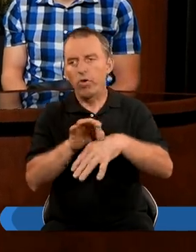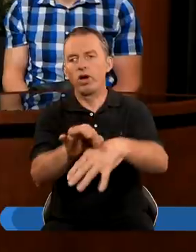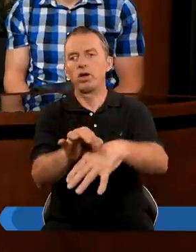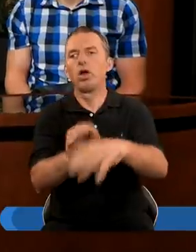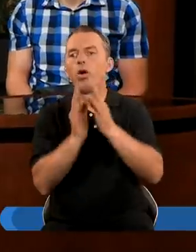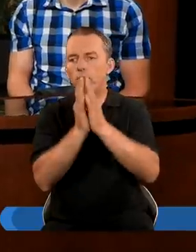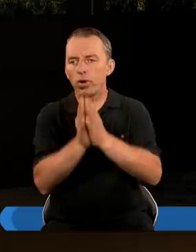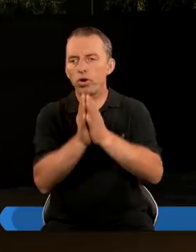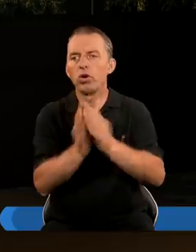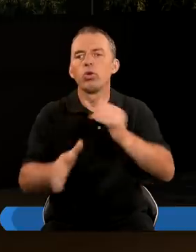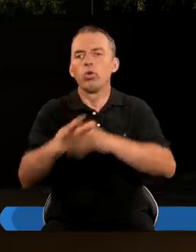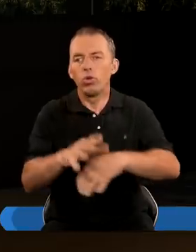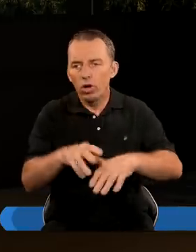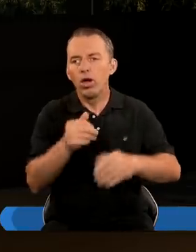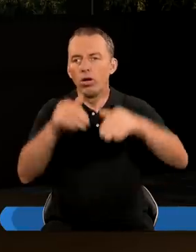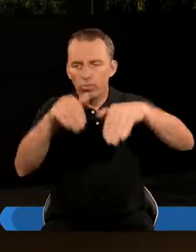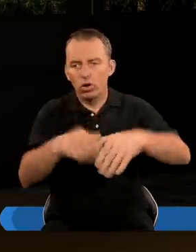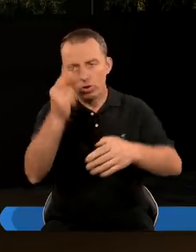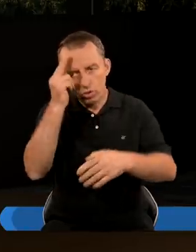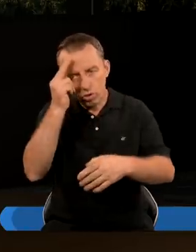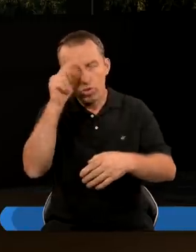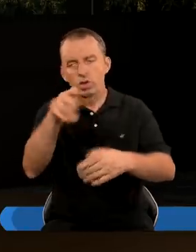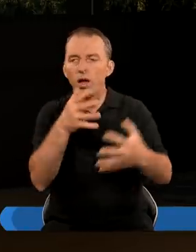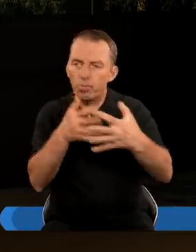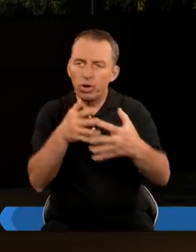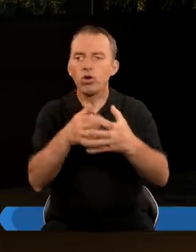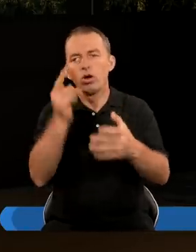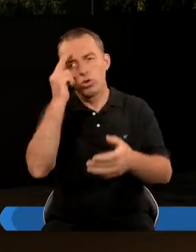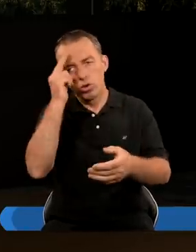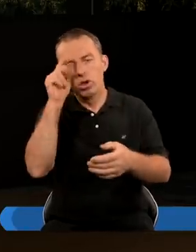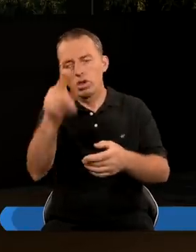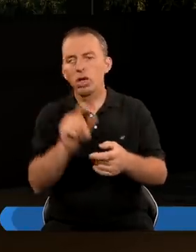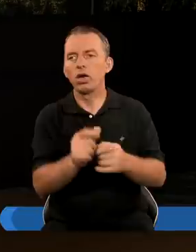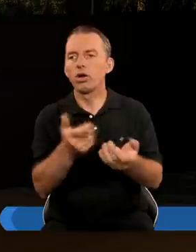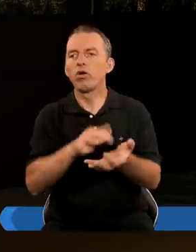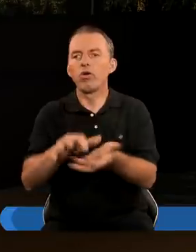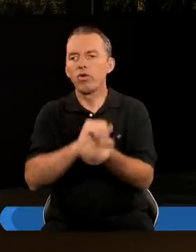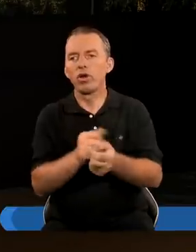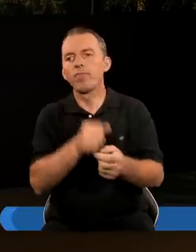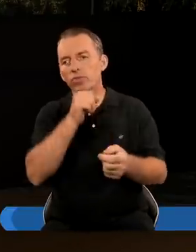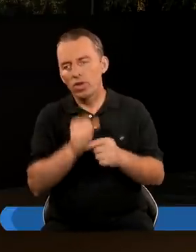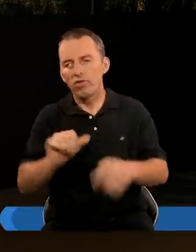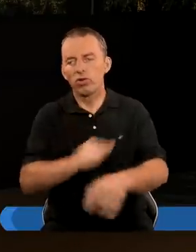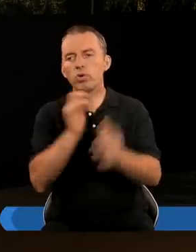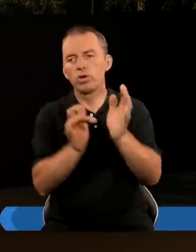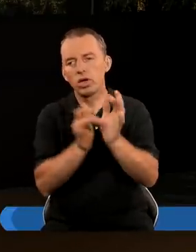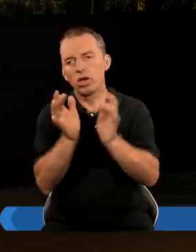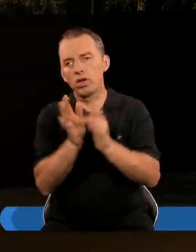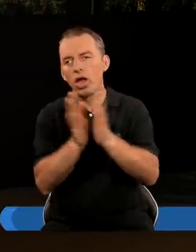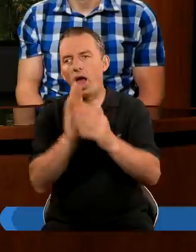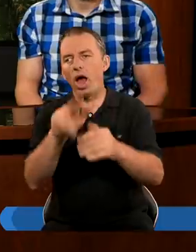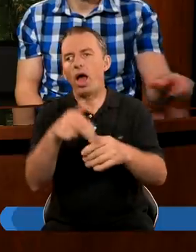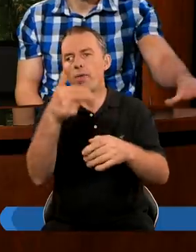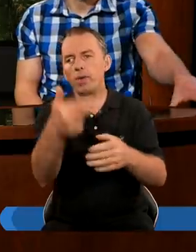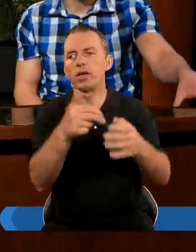prowadzić. Prosimy Ci teraz o Ducha Świętego, abyśmy mogli zrozumieć te proroctwa i zrozumieć, co czeka ten świat. W drogim imieniu Jezusa Chrystusa.